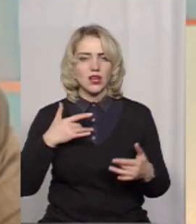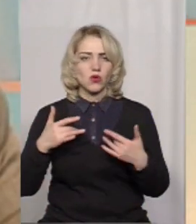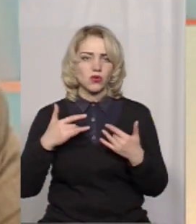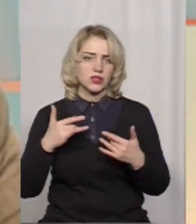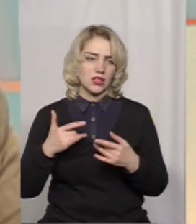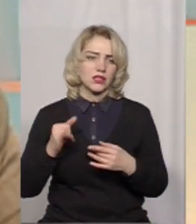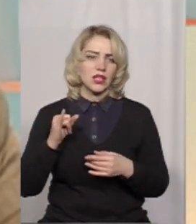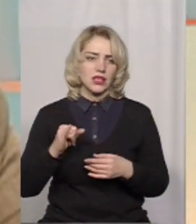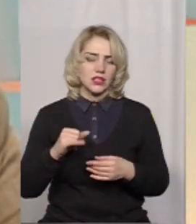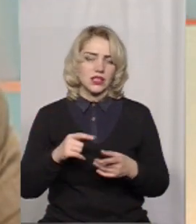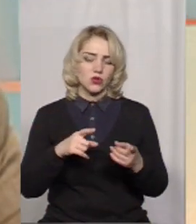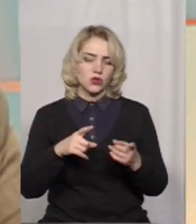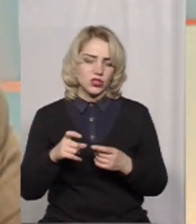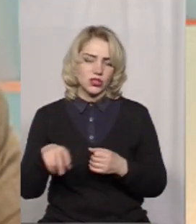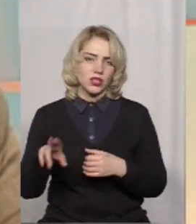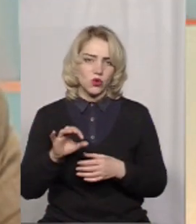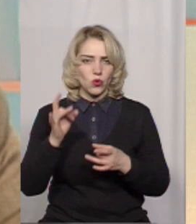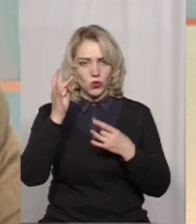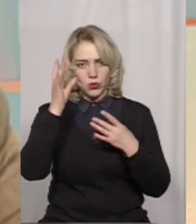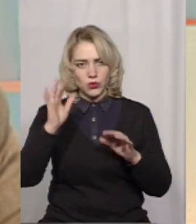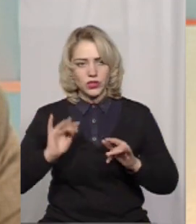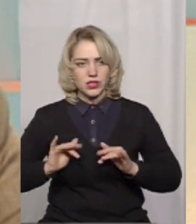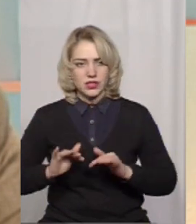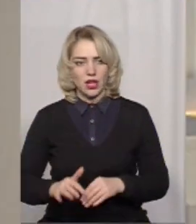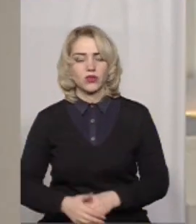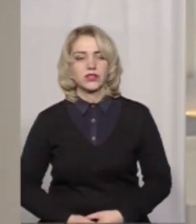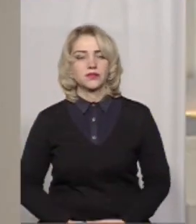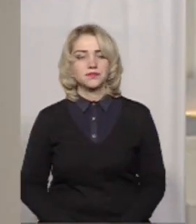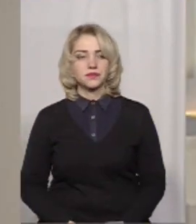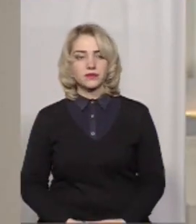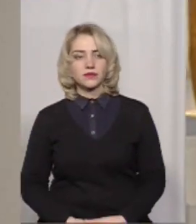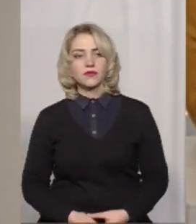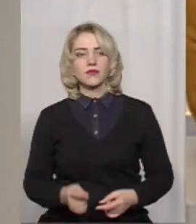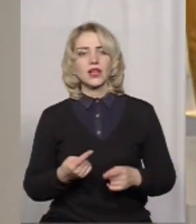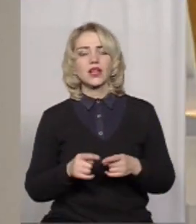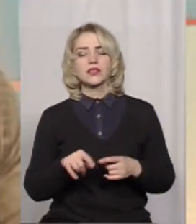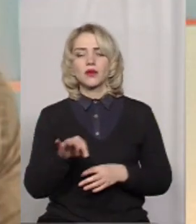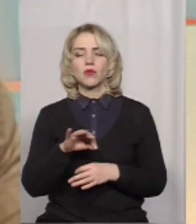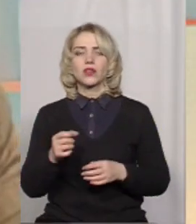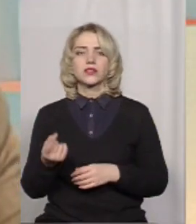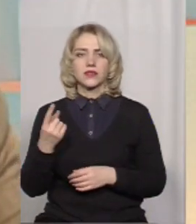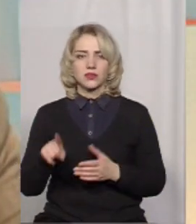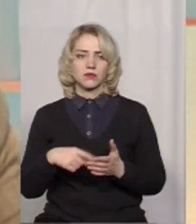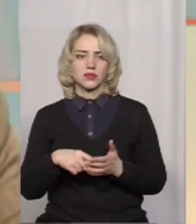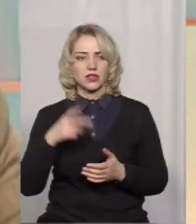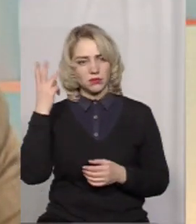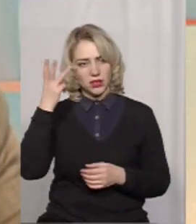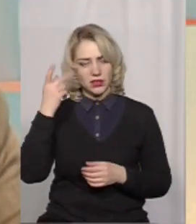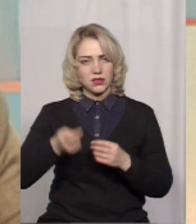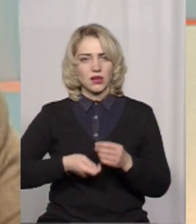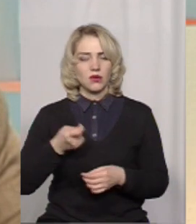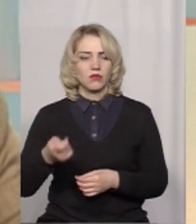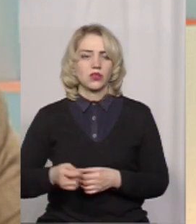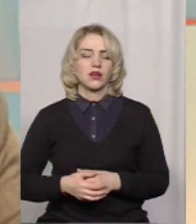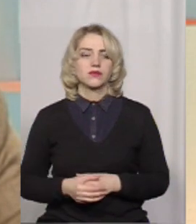само до культурно-просвітницьких таких заходів. А поточні, будь ласка, це проєкт звідки? Це проєкт Смельницького подали такий.